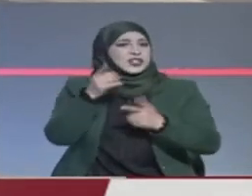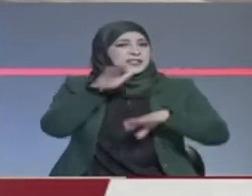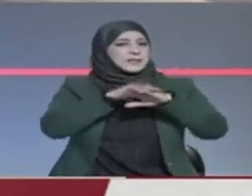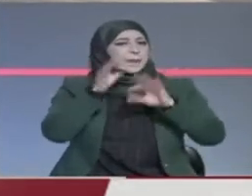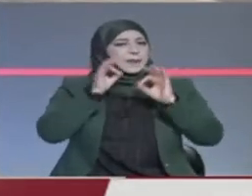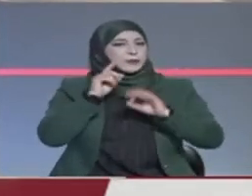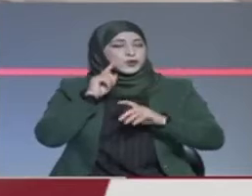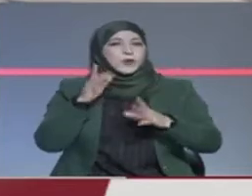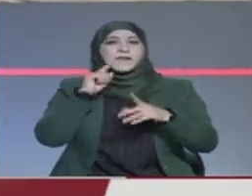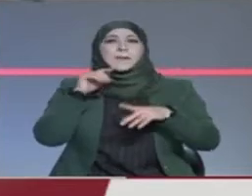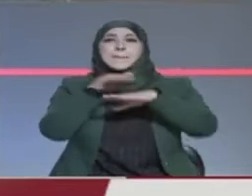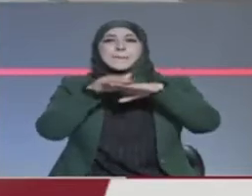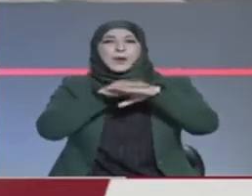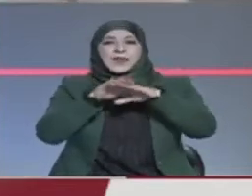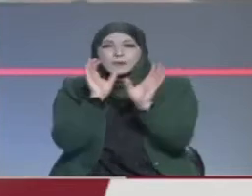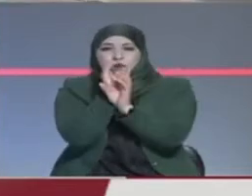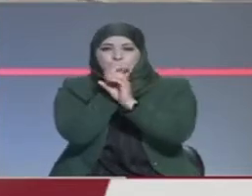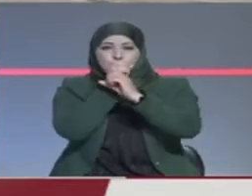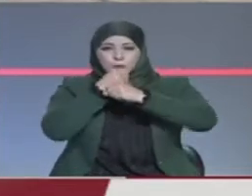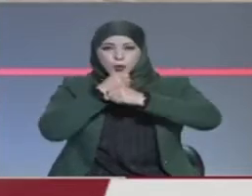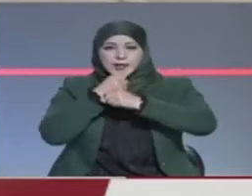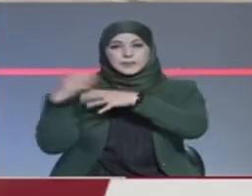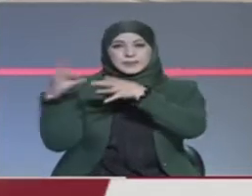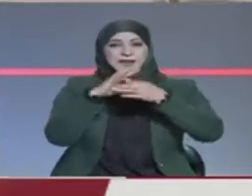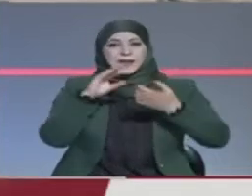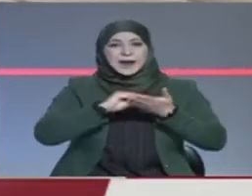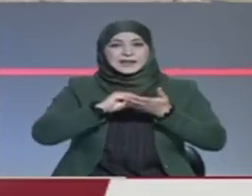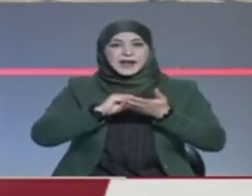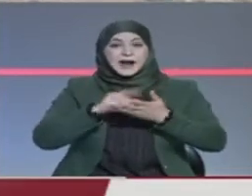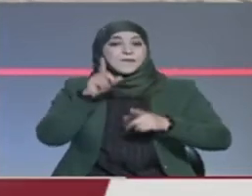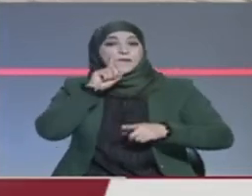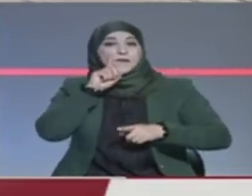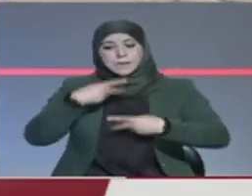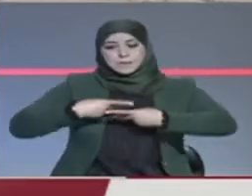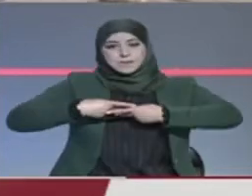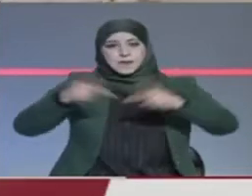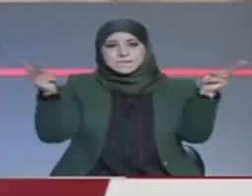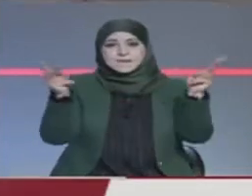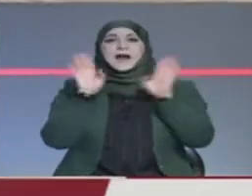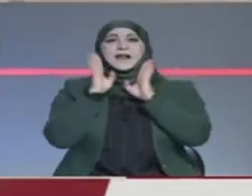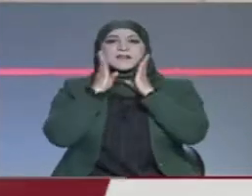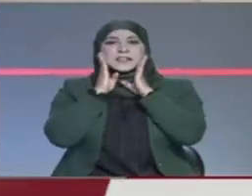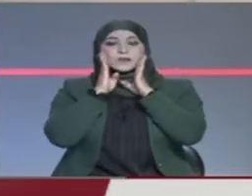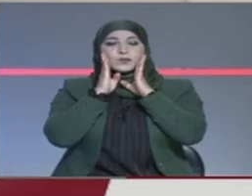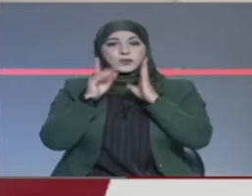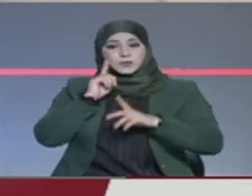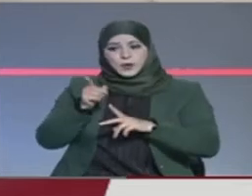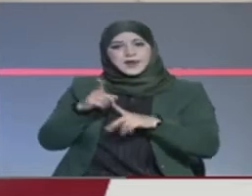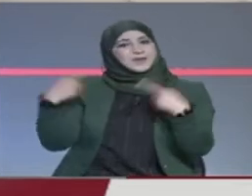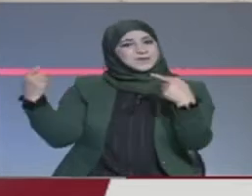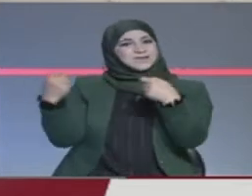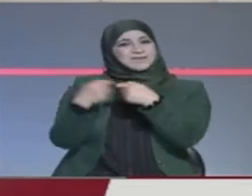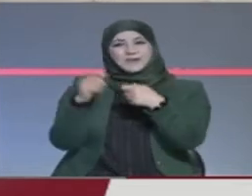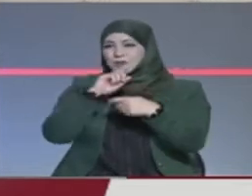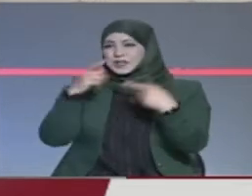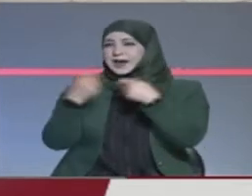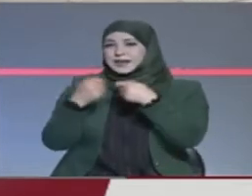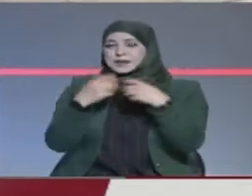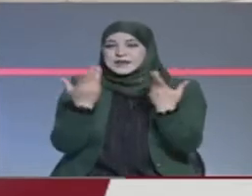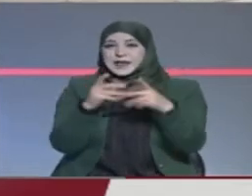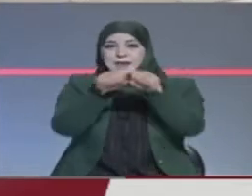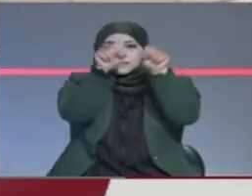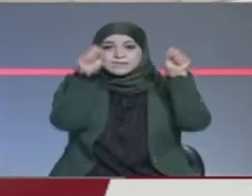لواجب التحفظ والنشرها لوثائق إدارية على موقع التواصل الفيسبوك بما لا يتماشى ونوميس الدولة